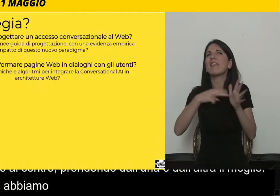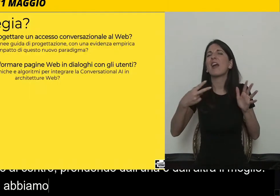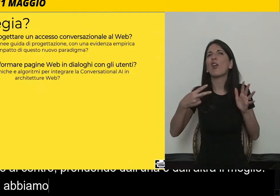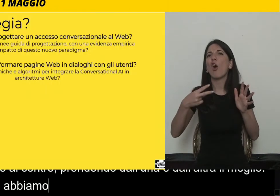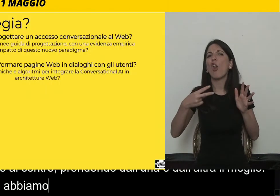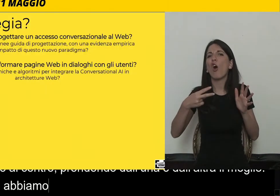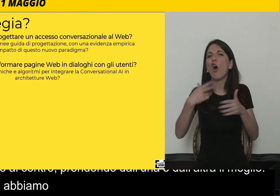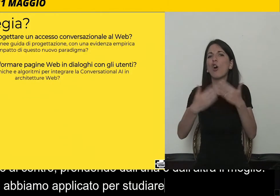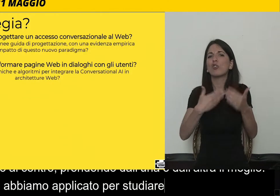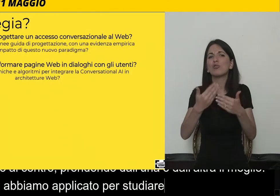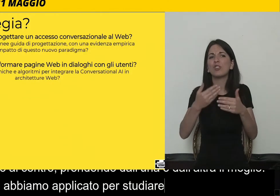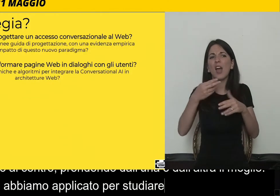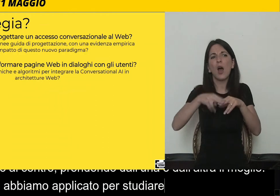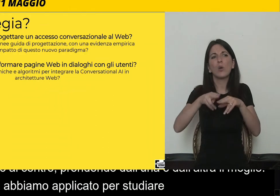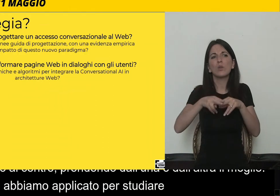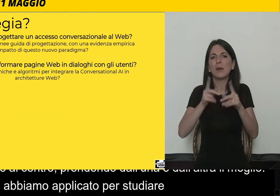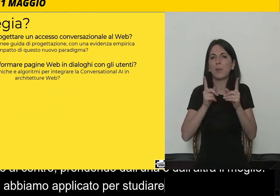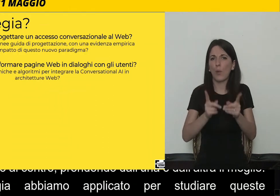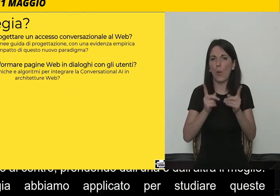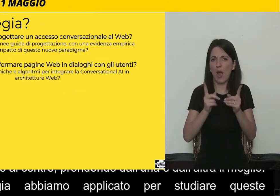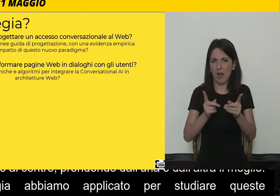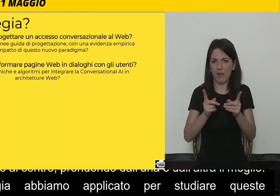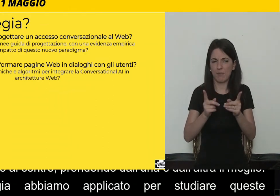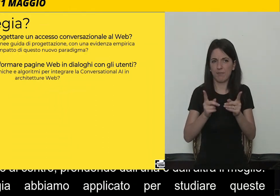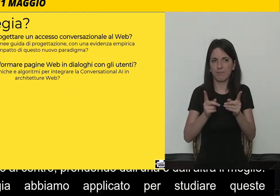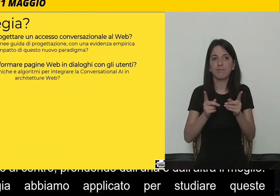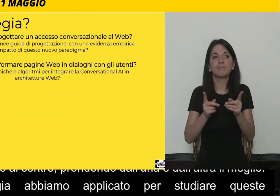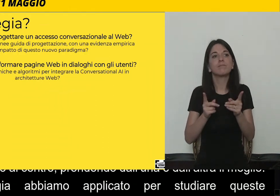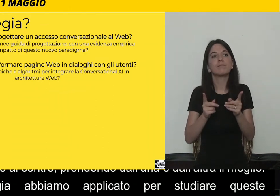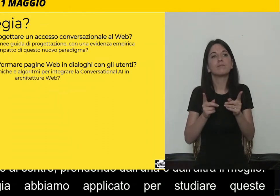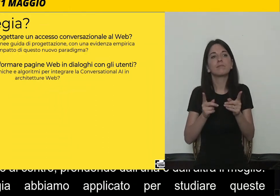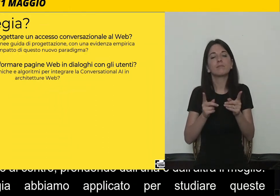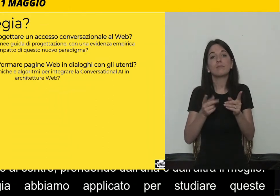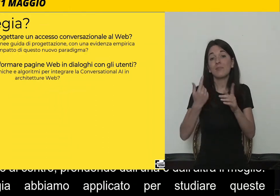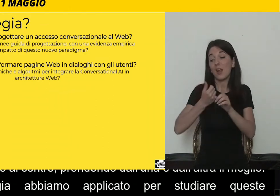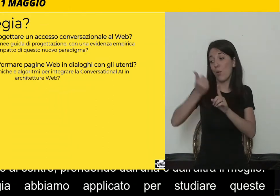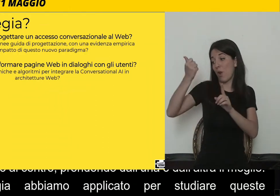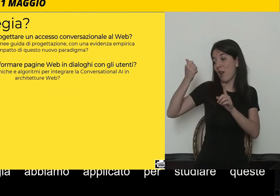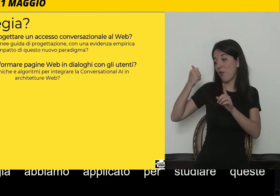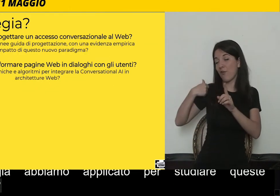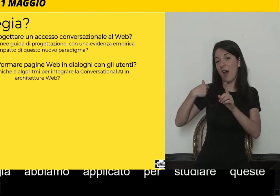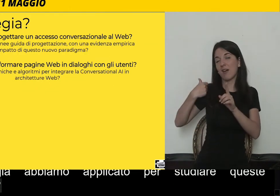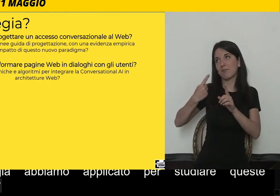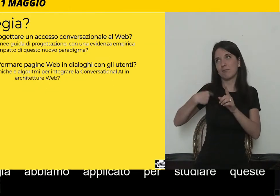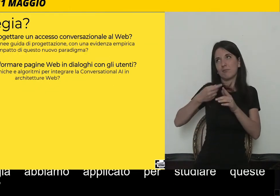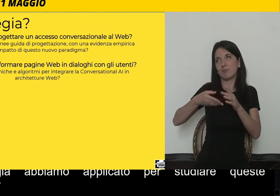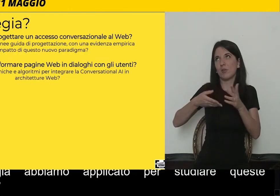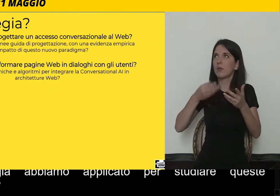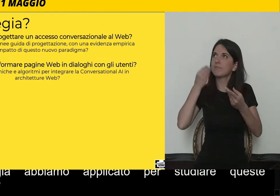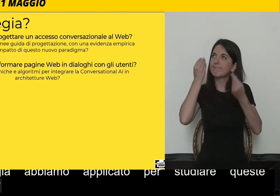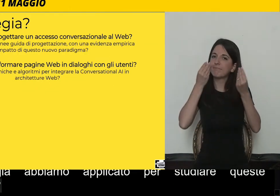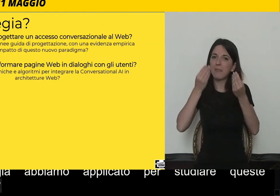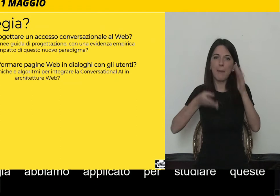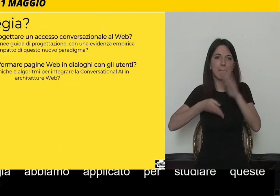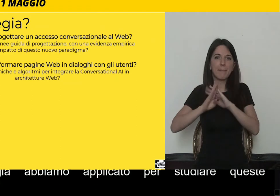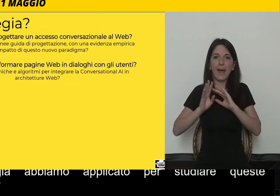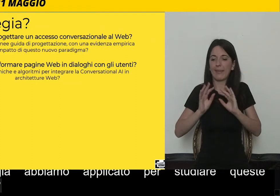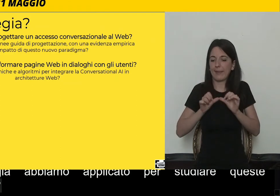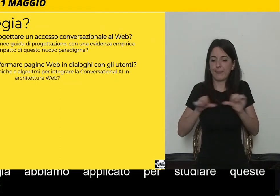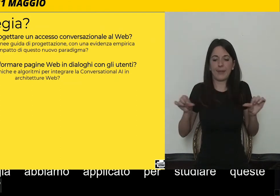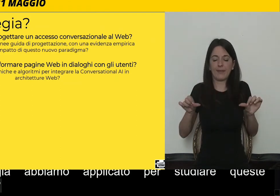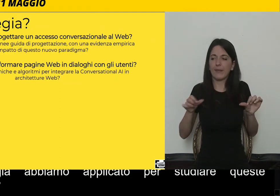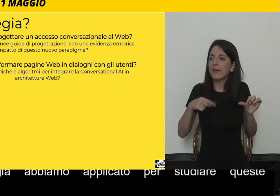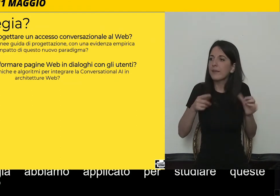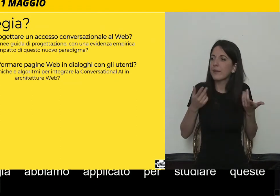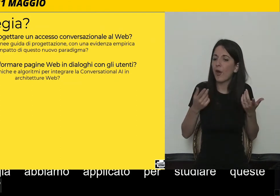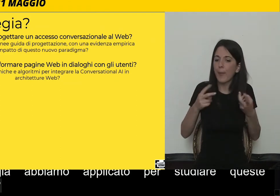definire questo nuovo paradigma di conversazione? Un anno fa partivamo da zero e quindi ci siamo chiesti come facciamo a studiare questo